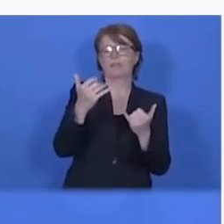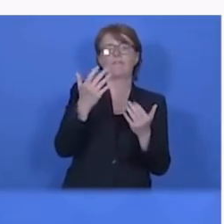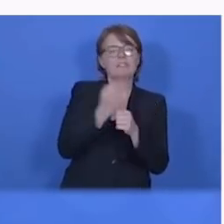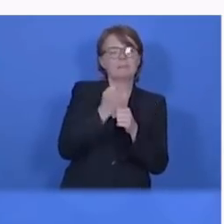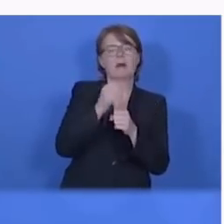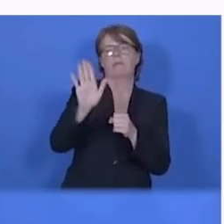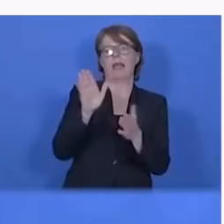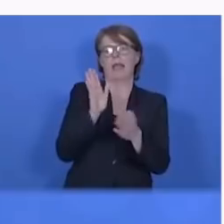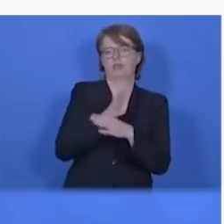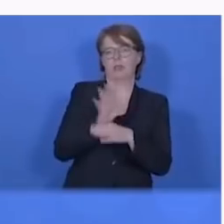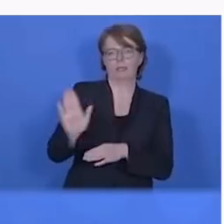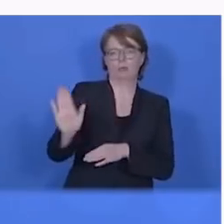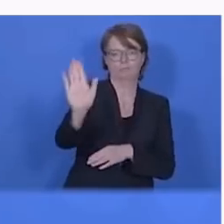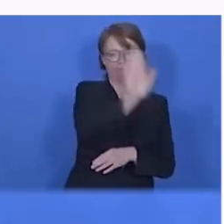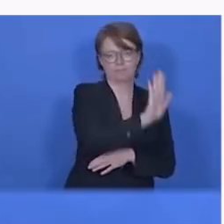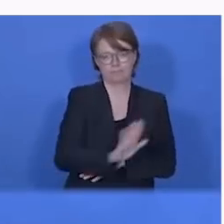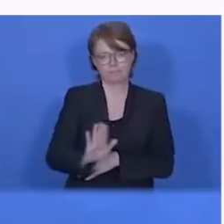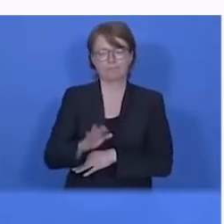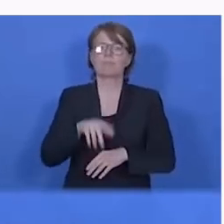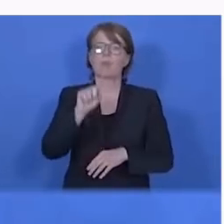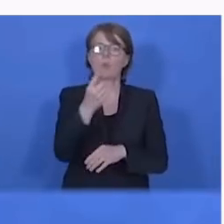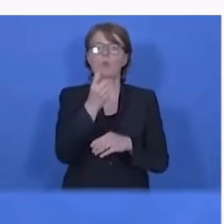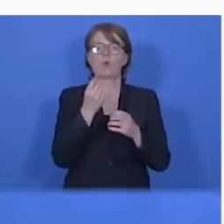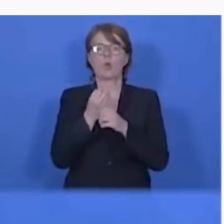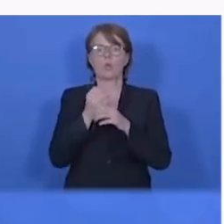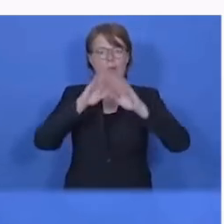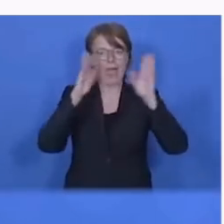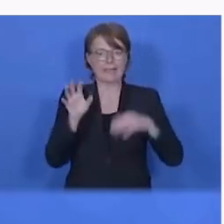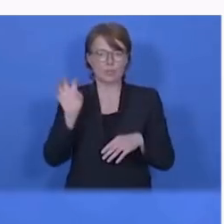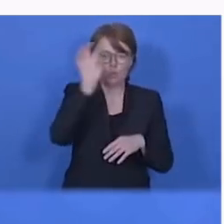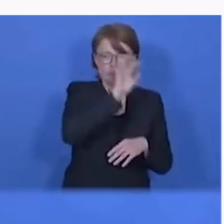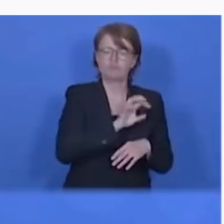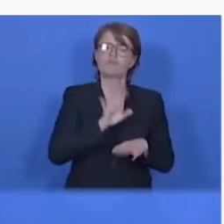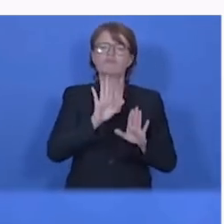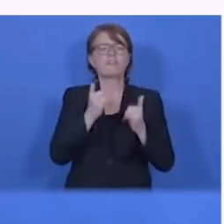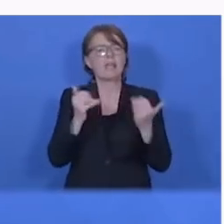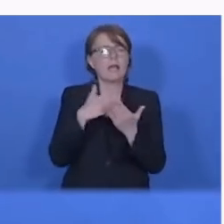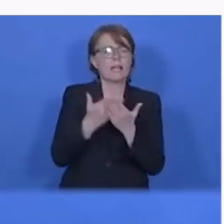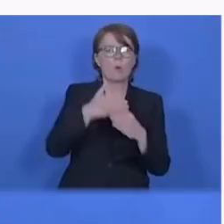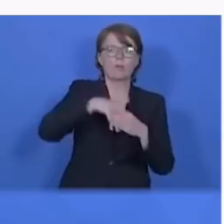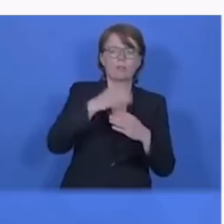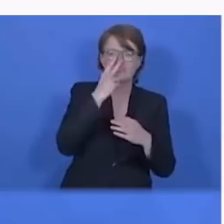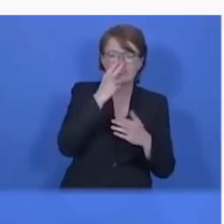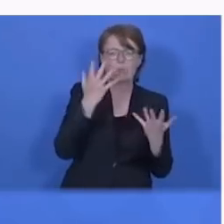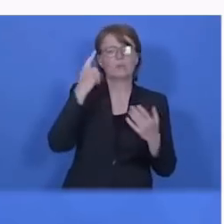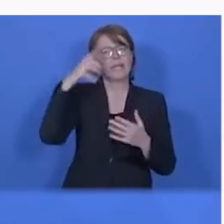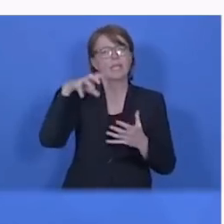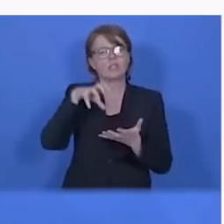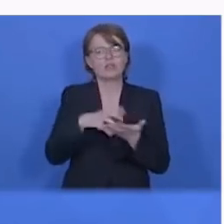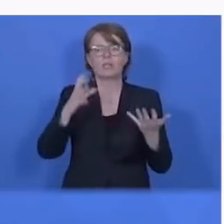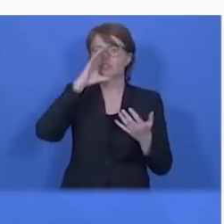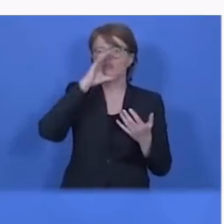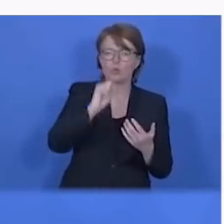منظور هم این هست که تا شش مای برای رستوران ها و گاسترانومی ها و توریستی ها و فعالیت های فرهنگی دیگه که